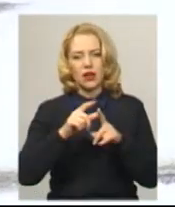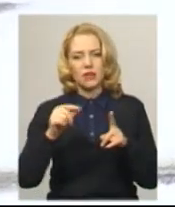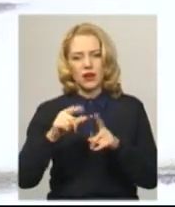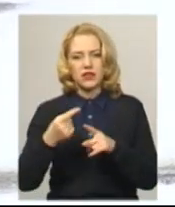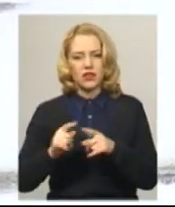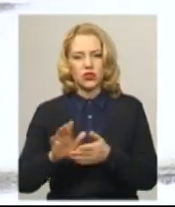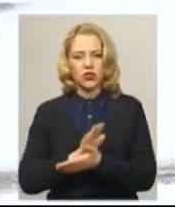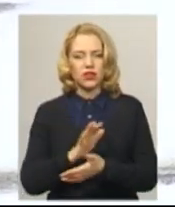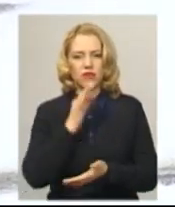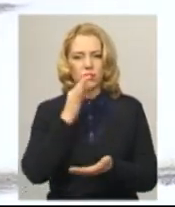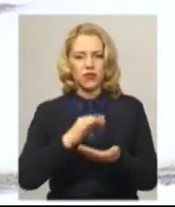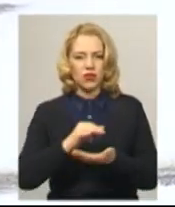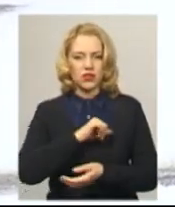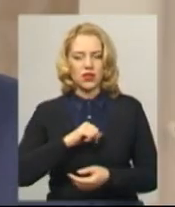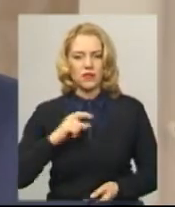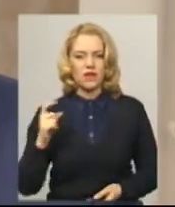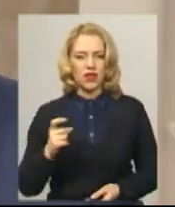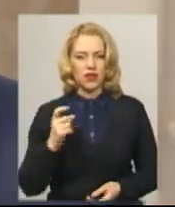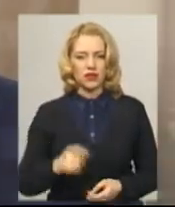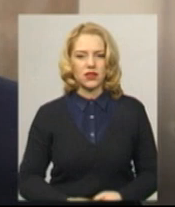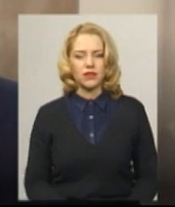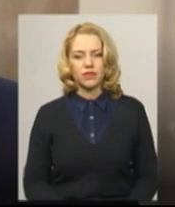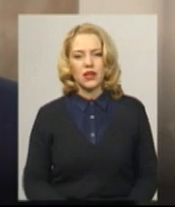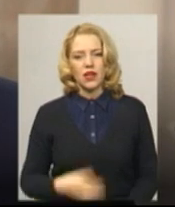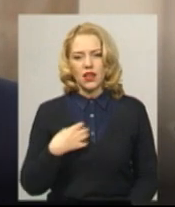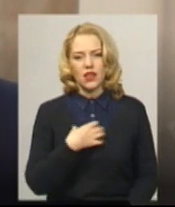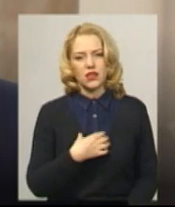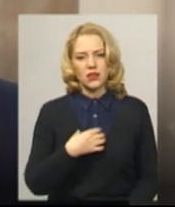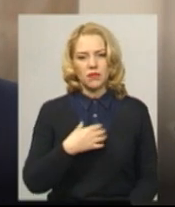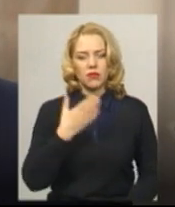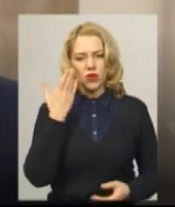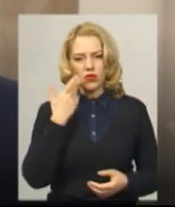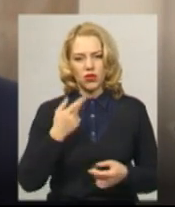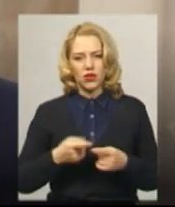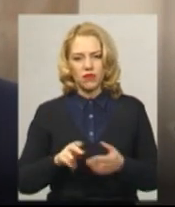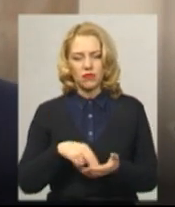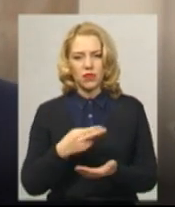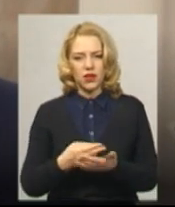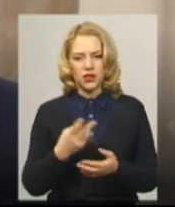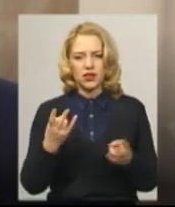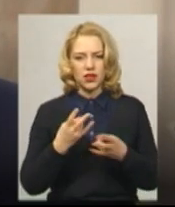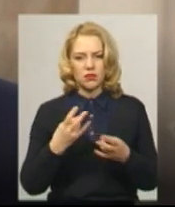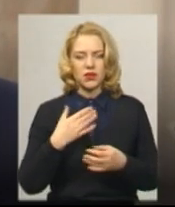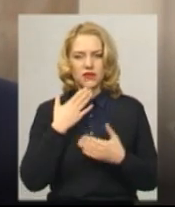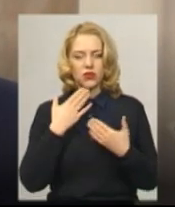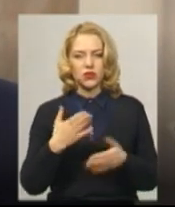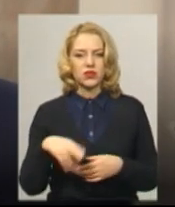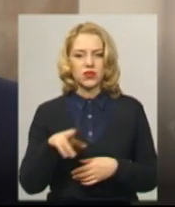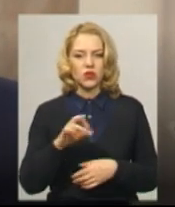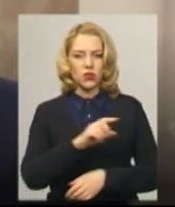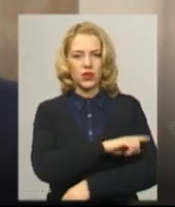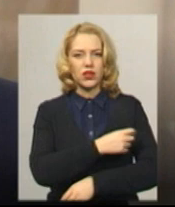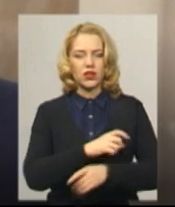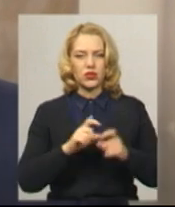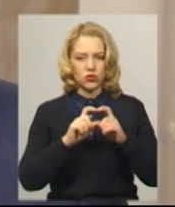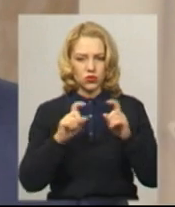відповідають власники, каже адвокат Андрій Місяць. Насамперед, коли людина впала, її ж були, насамперед, звичайно, звернутися до лікарської установи.